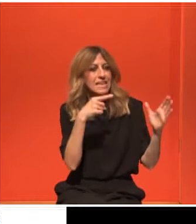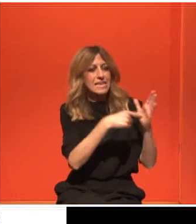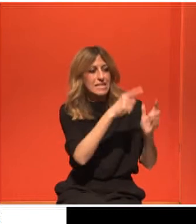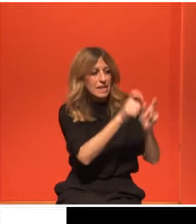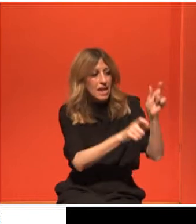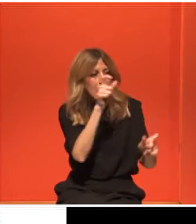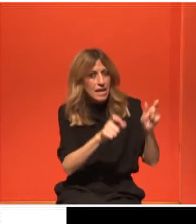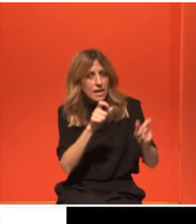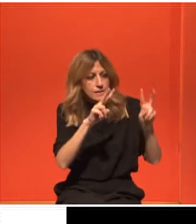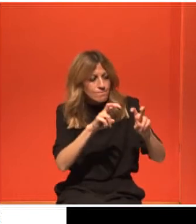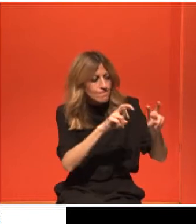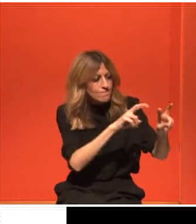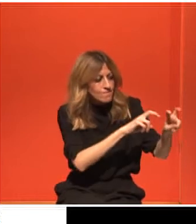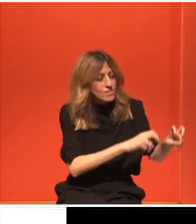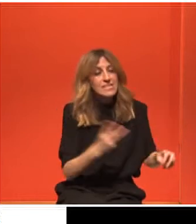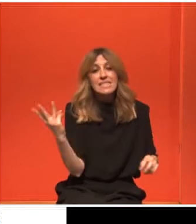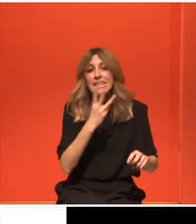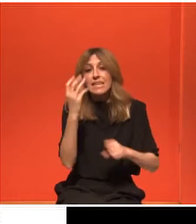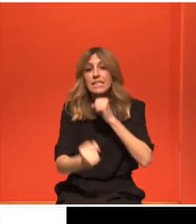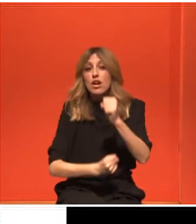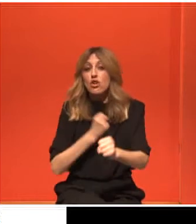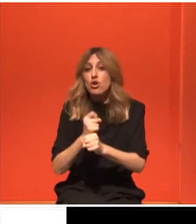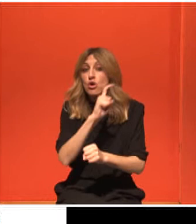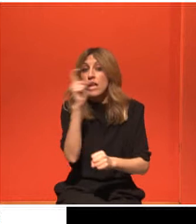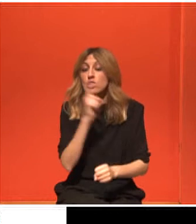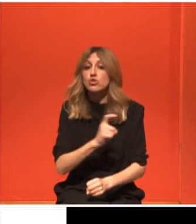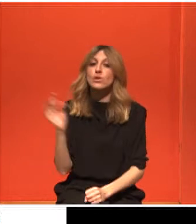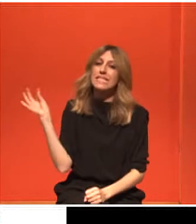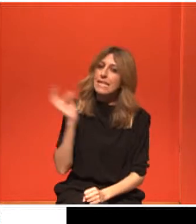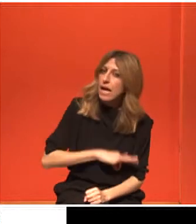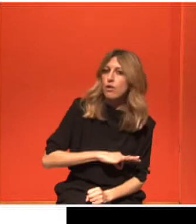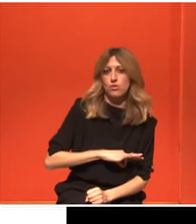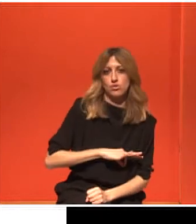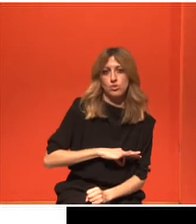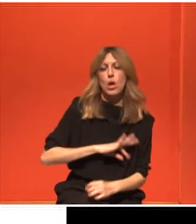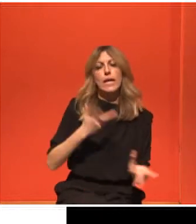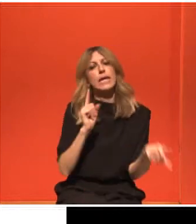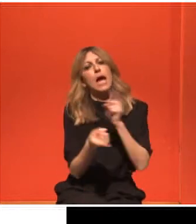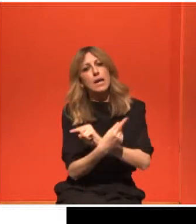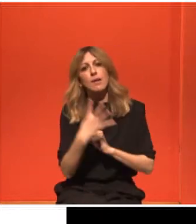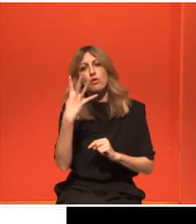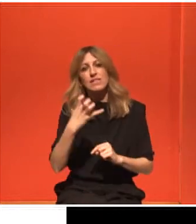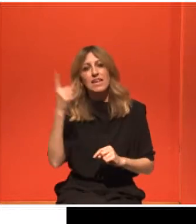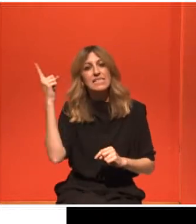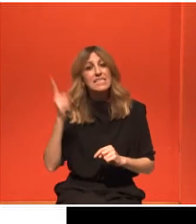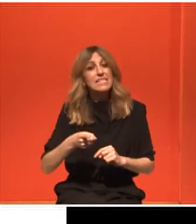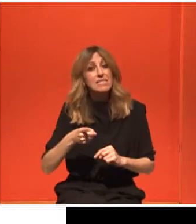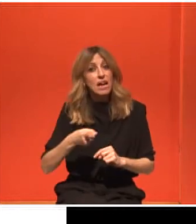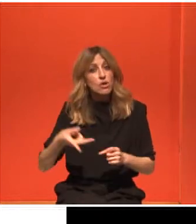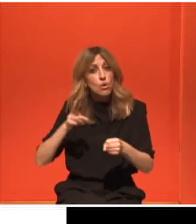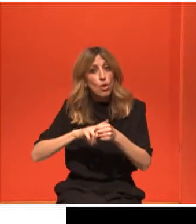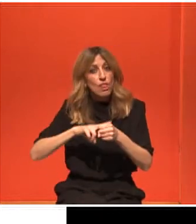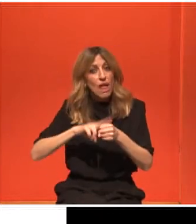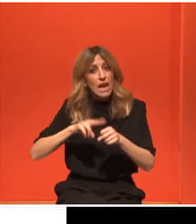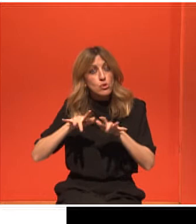κερδίσουμε 33 χρόνια ζωής. Ή αν το θέλετε αλλιώς, θα μειώσουμε 40% τη θνητότητα από καρκίνο του μαστού. Και